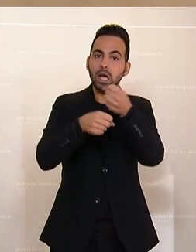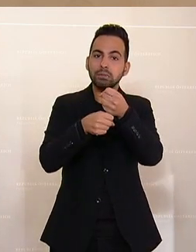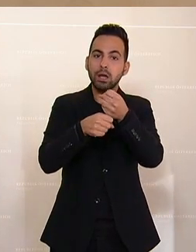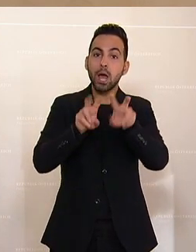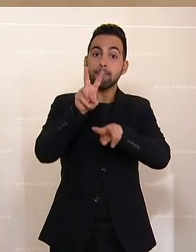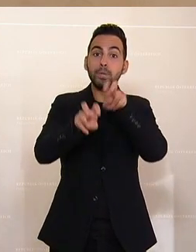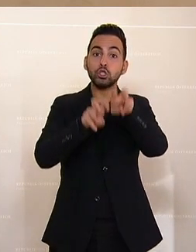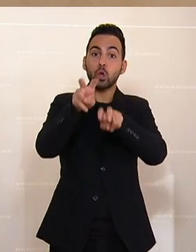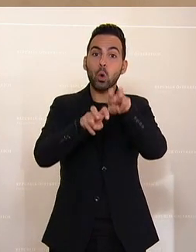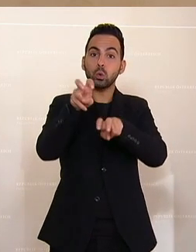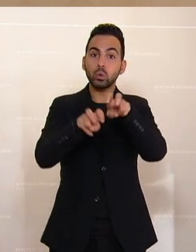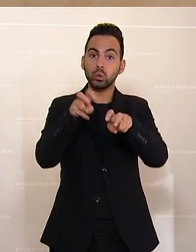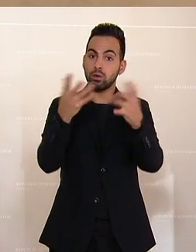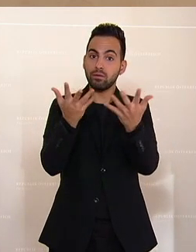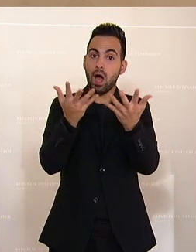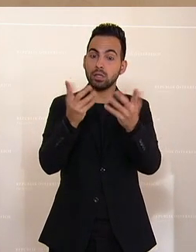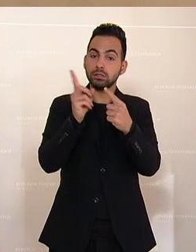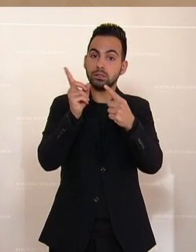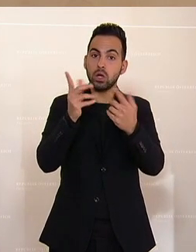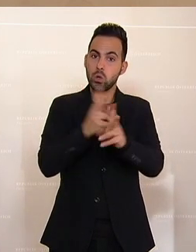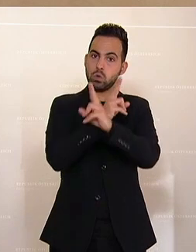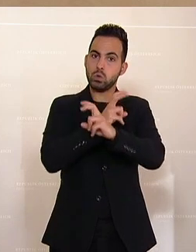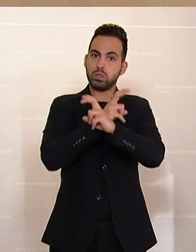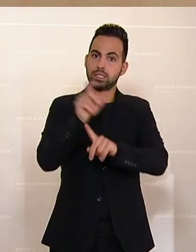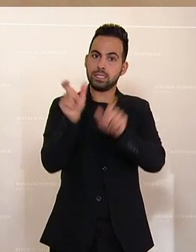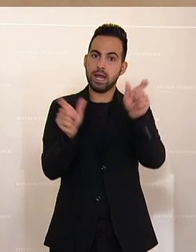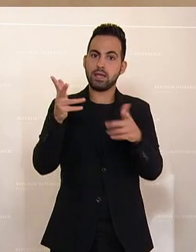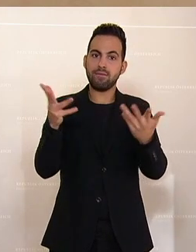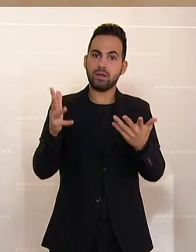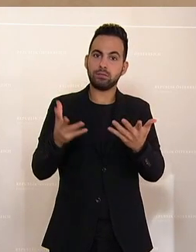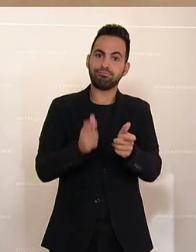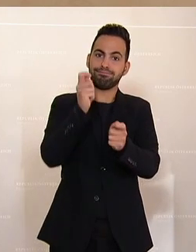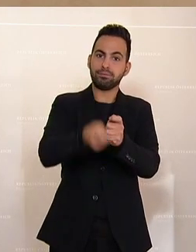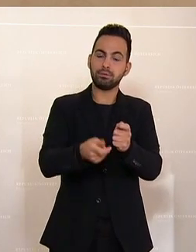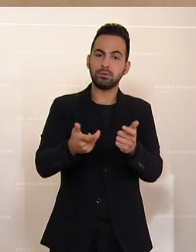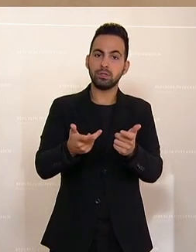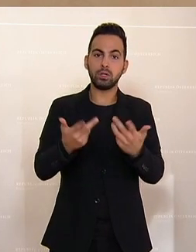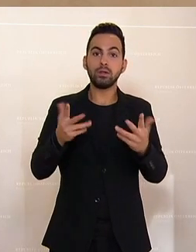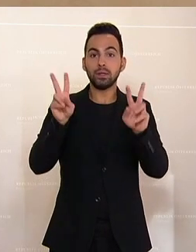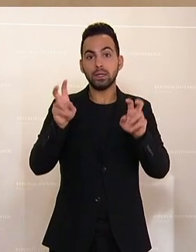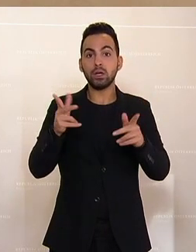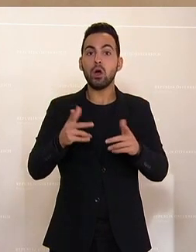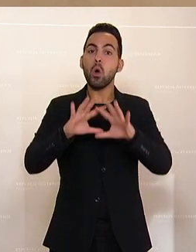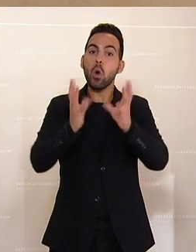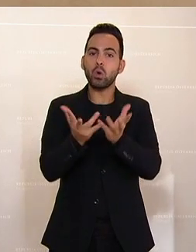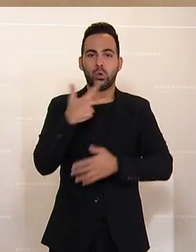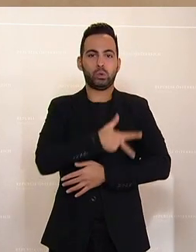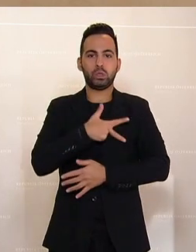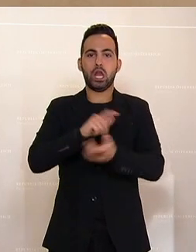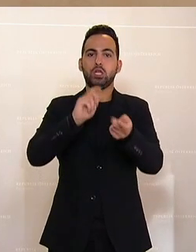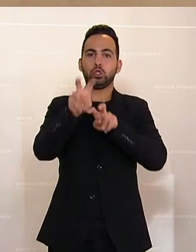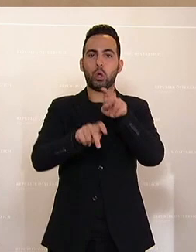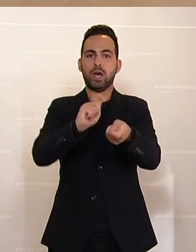Besteuerungen, die sie jetzt den Österreichern und der Österreichern aufbürden, sprich sogenannte ökosoziale